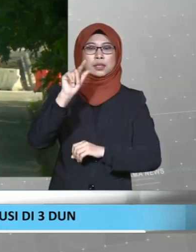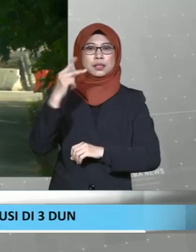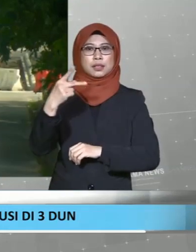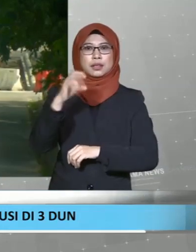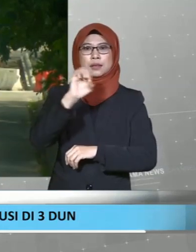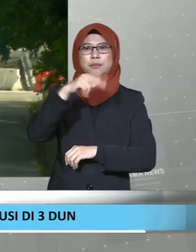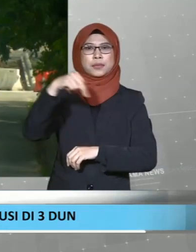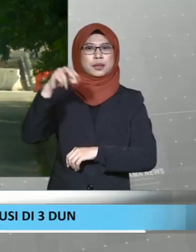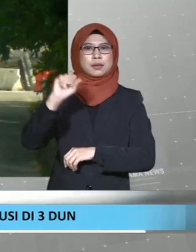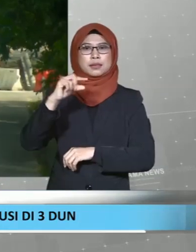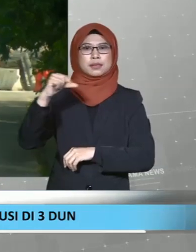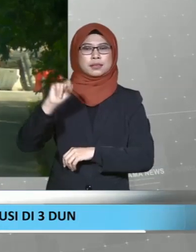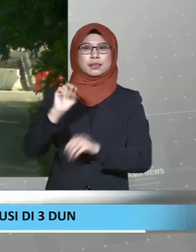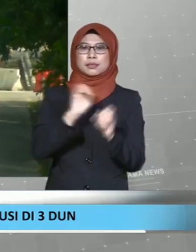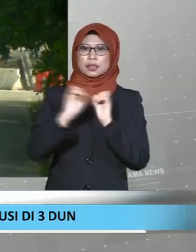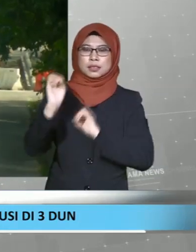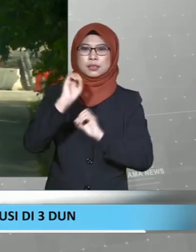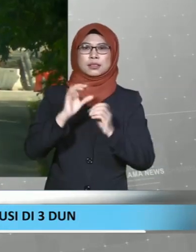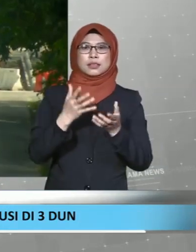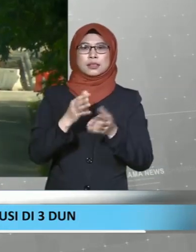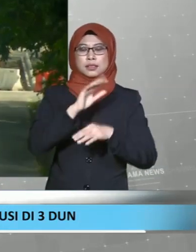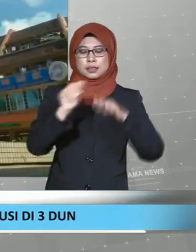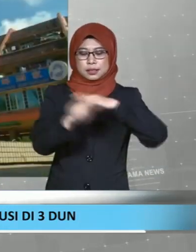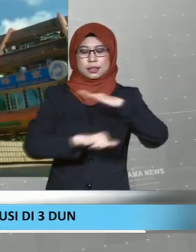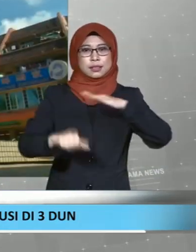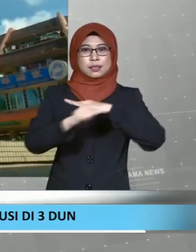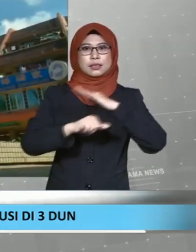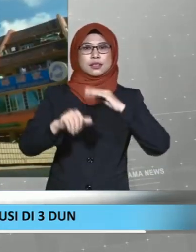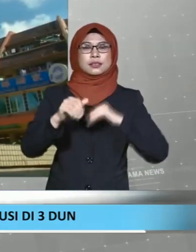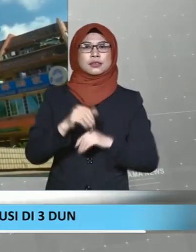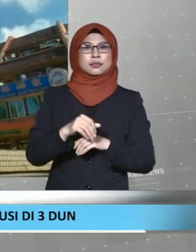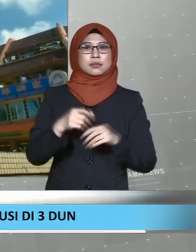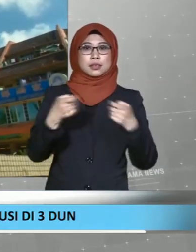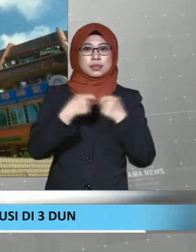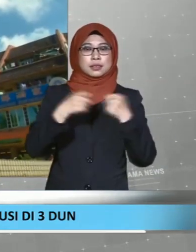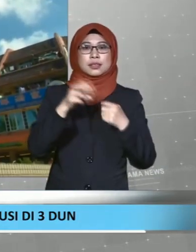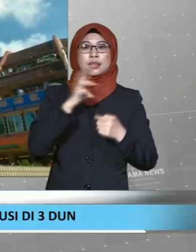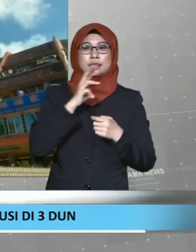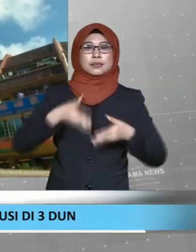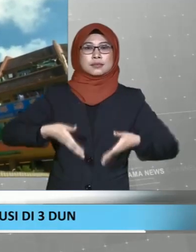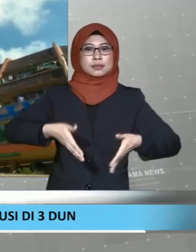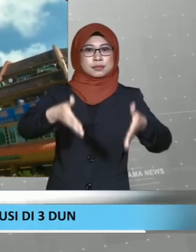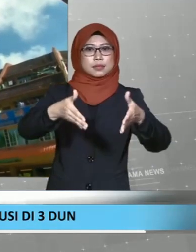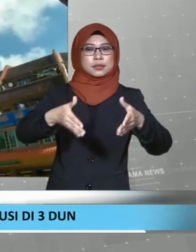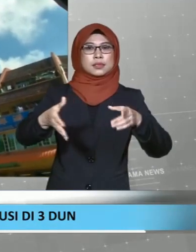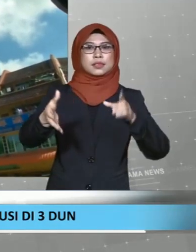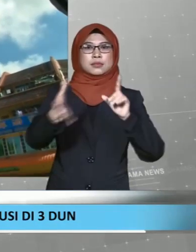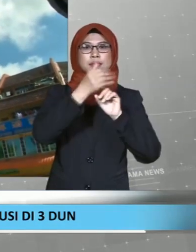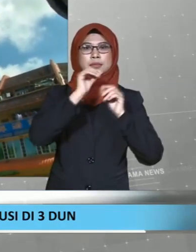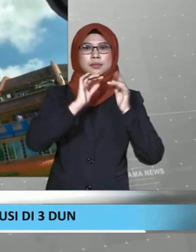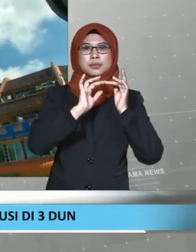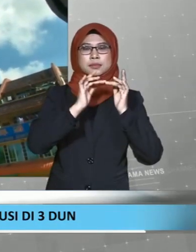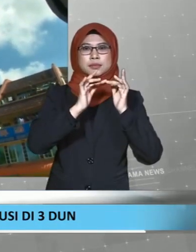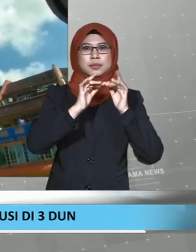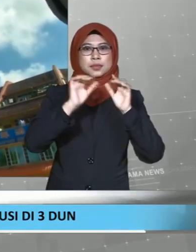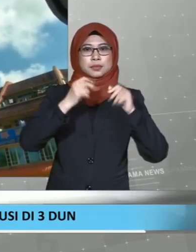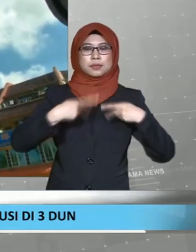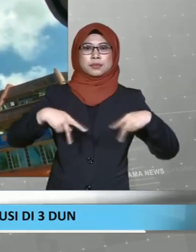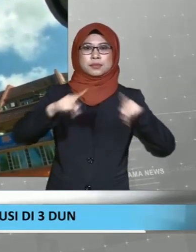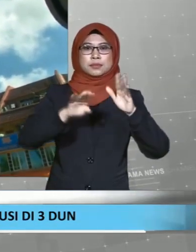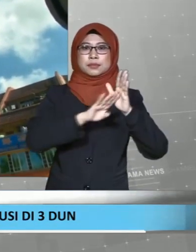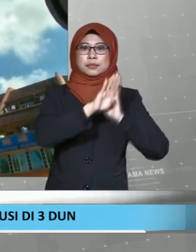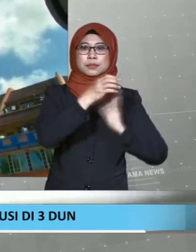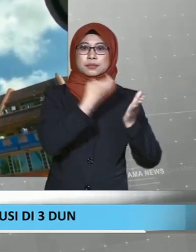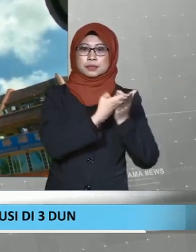empangan, reformasi infrastruktur asas iaitu air, elektrik, jalan raya dan pencapaian internet, pemulihan dan